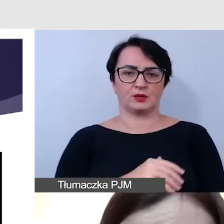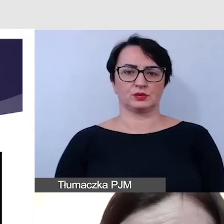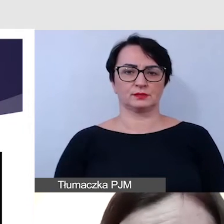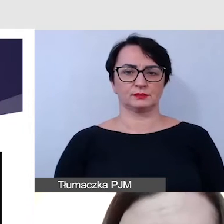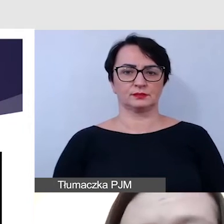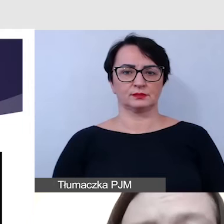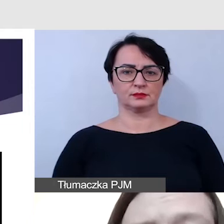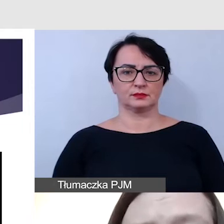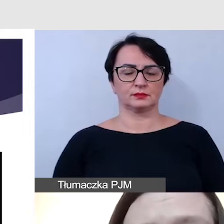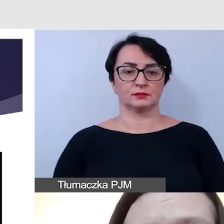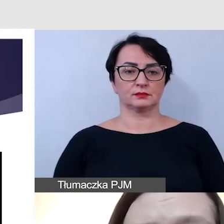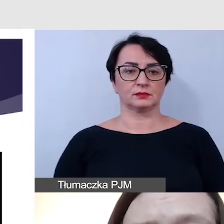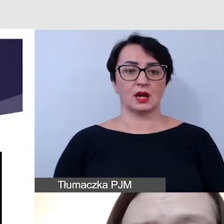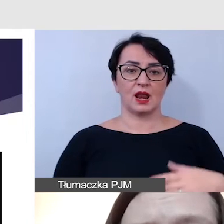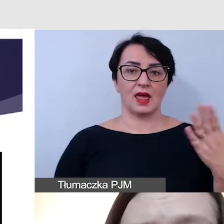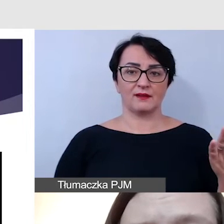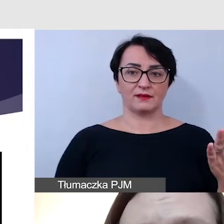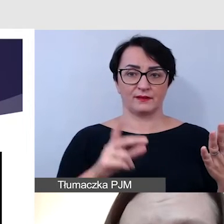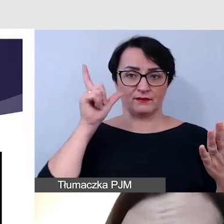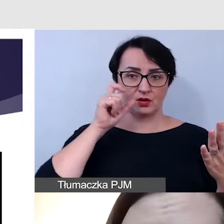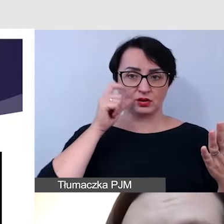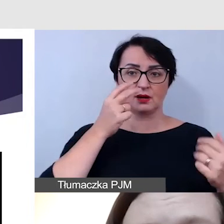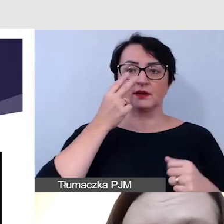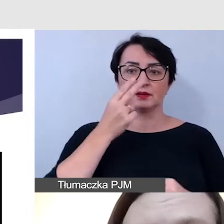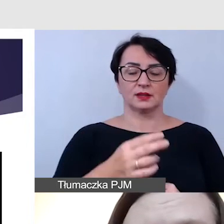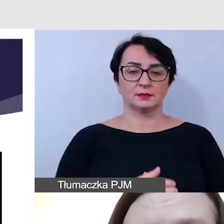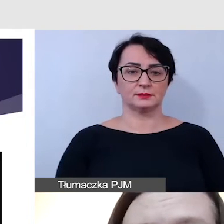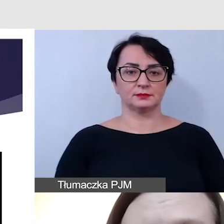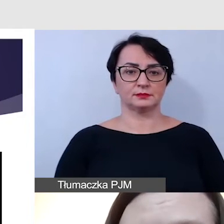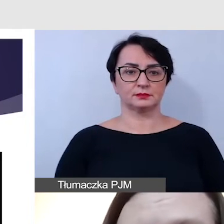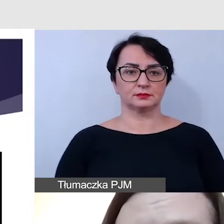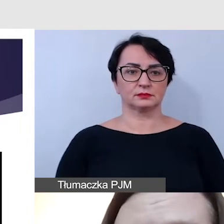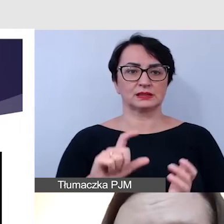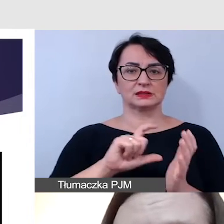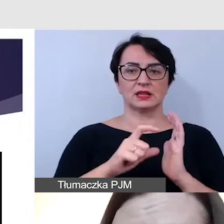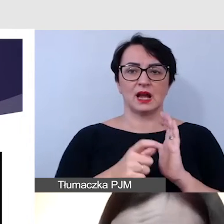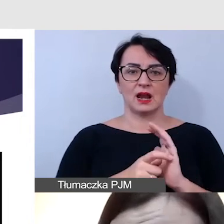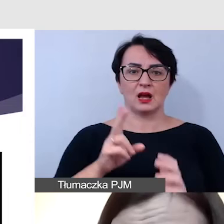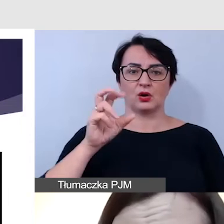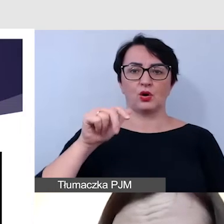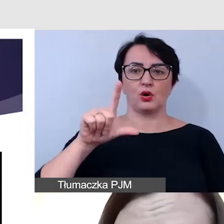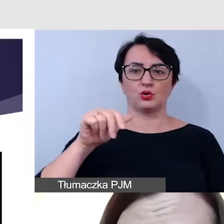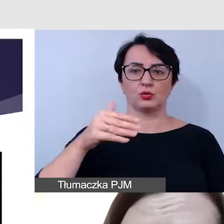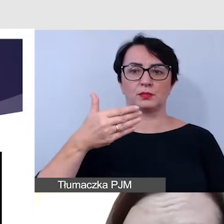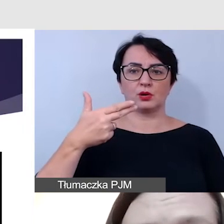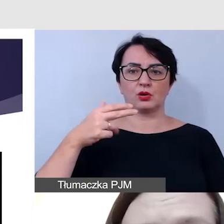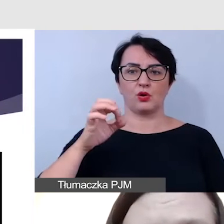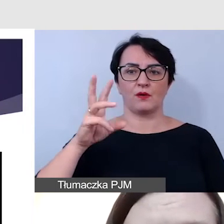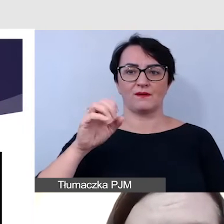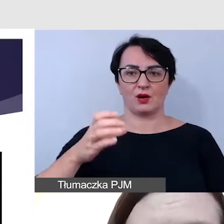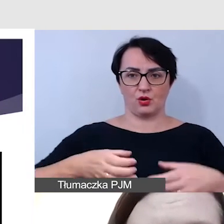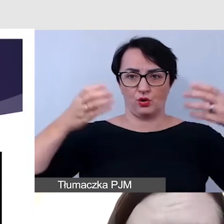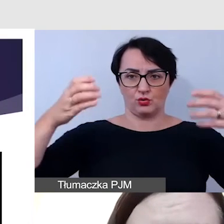Na lewym zdjęciu widok na salę kolumnową, zdjęcie